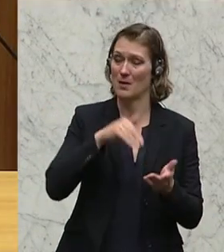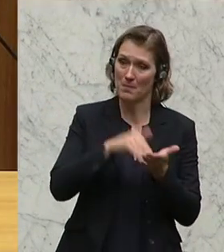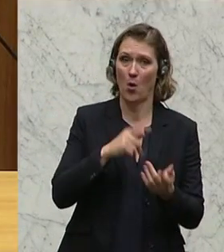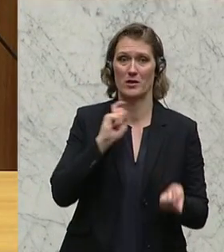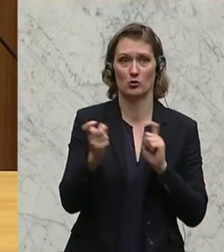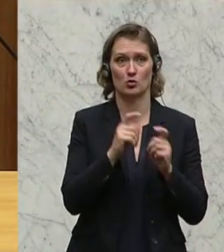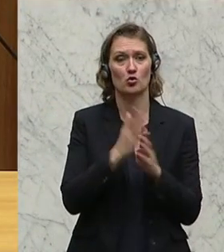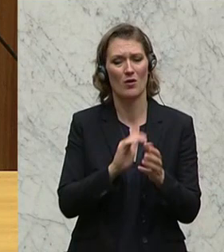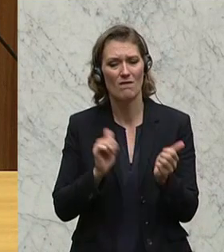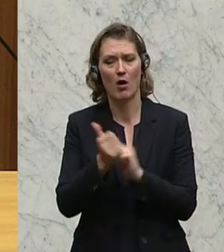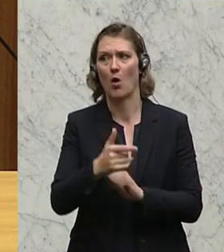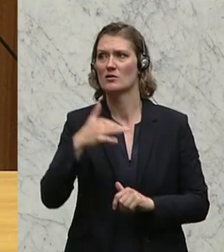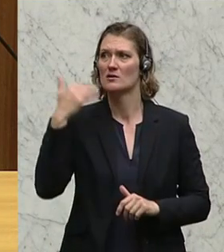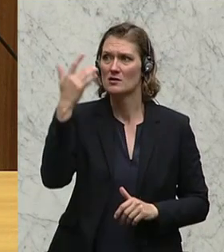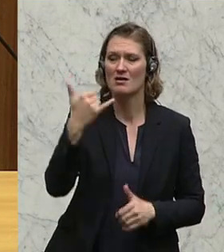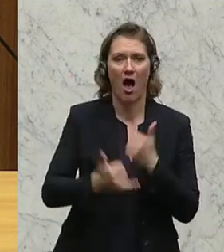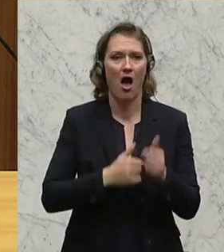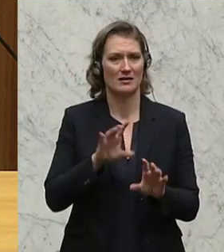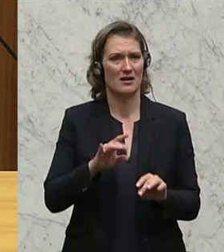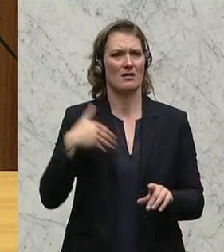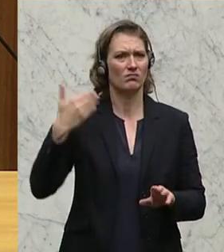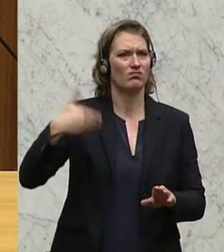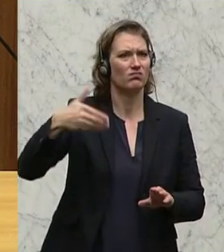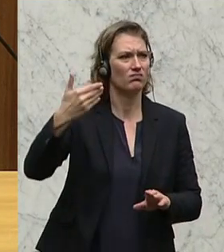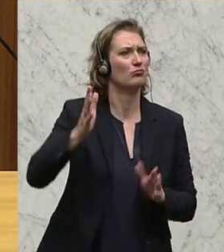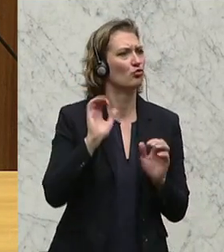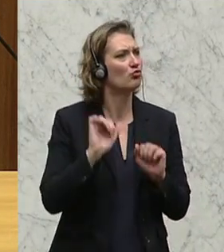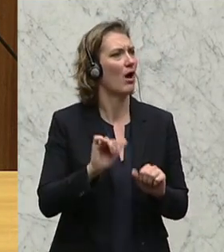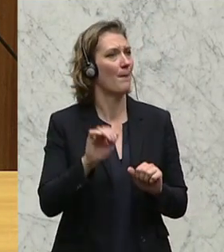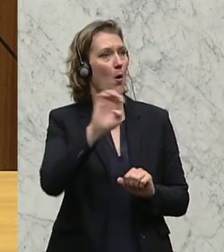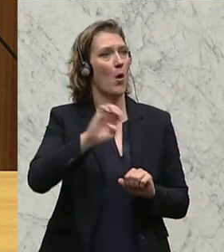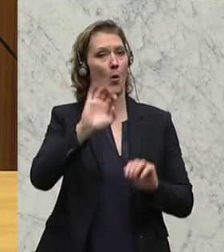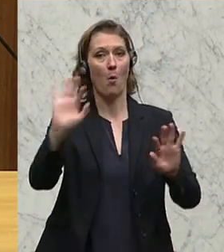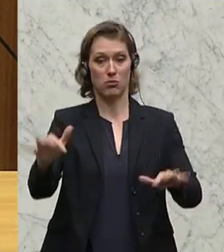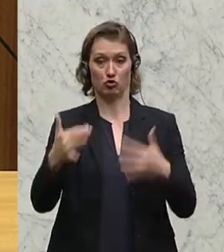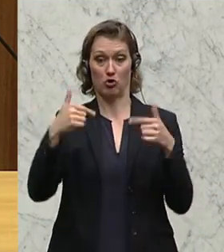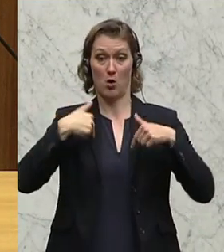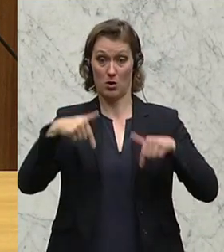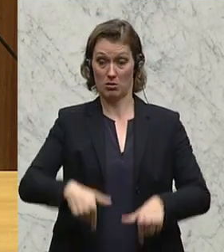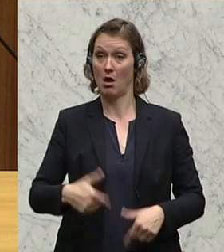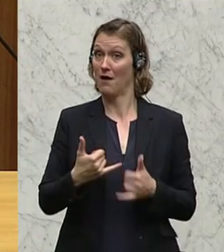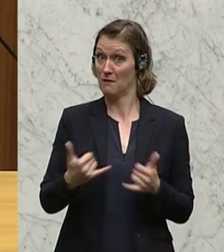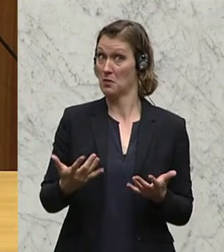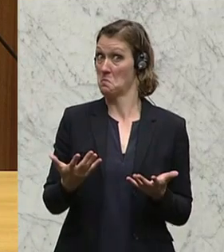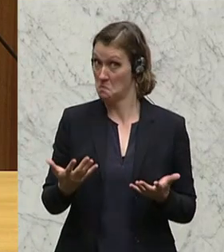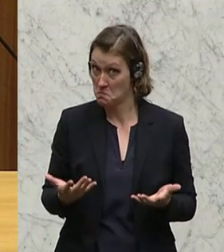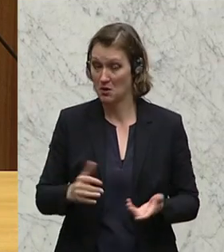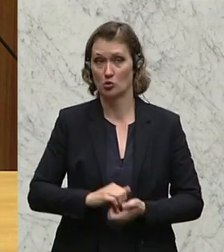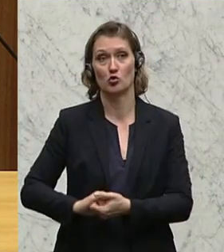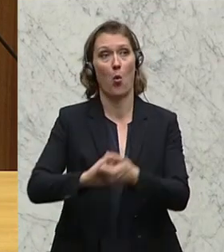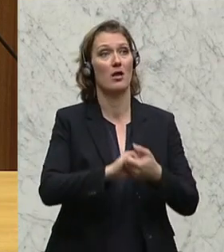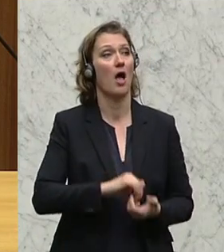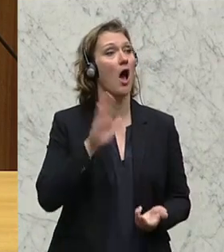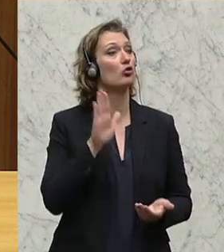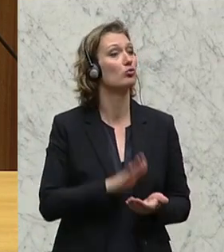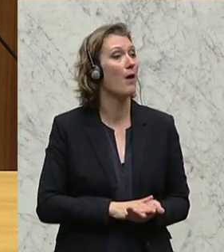in diesem Bereich immer gewesen, über mehr als ein Jahrzehnt. Und ganz Europa schaut jetzt darauf, wird es weiterhin eine Solidarität in dieser